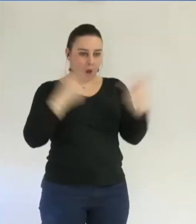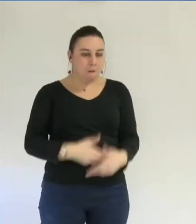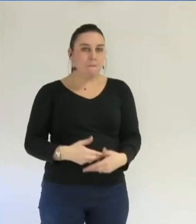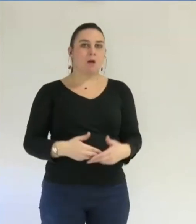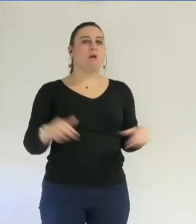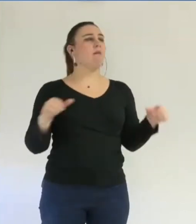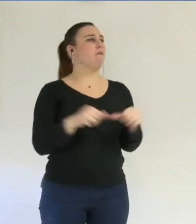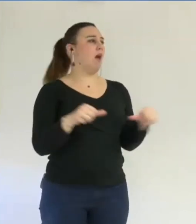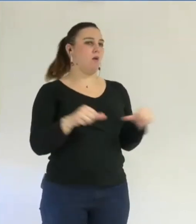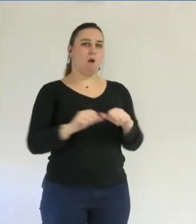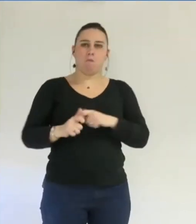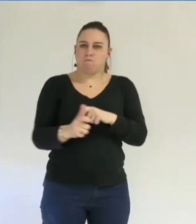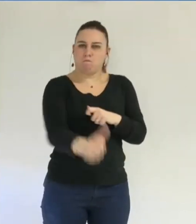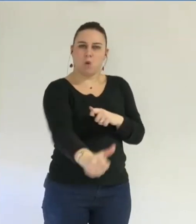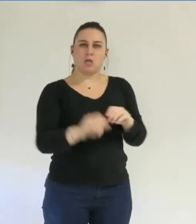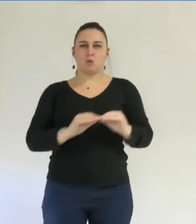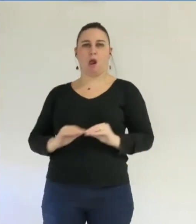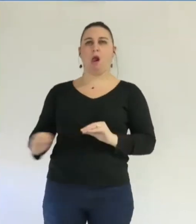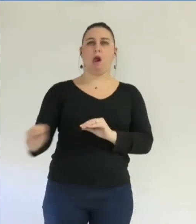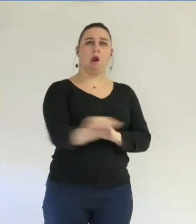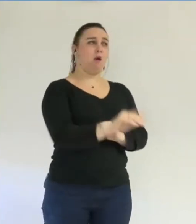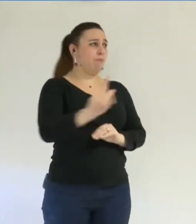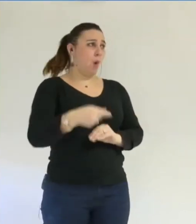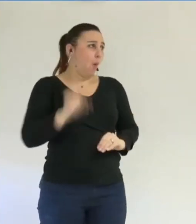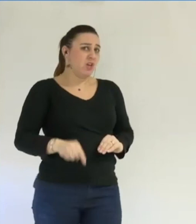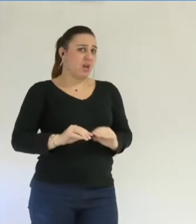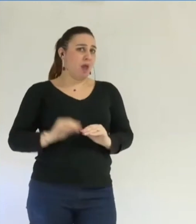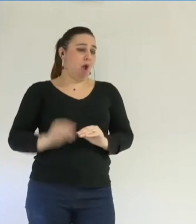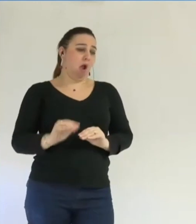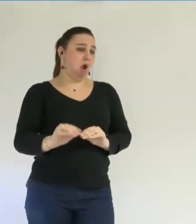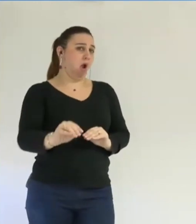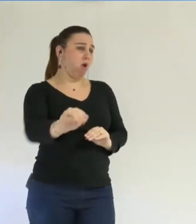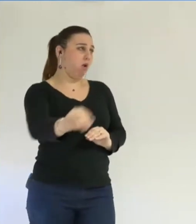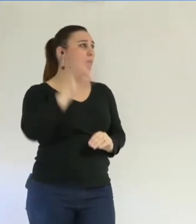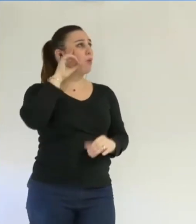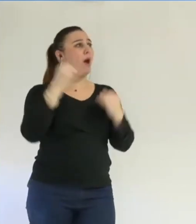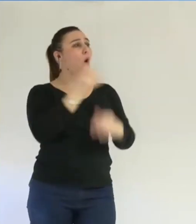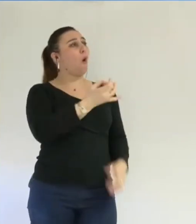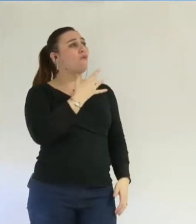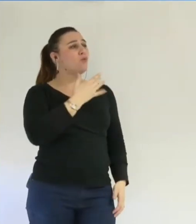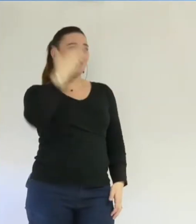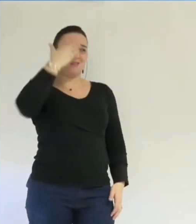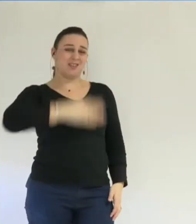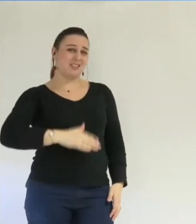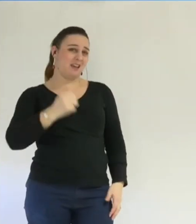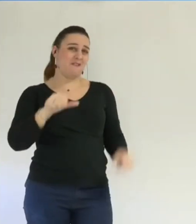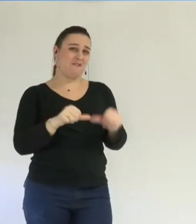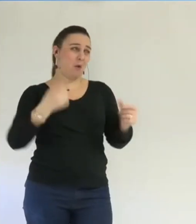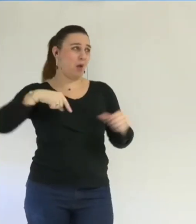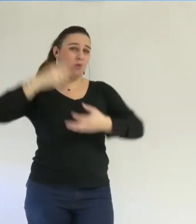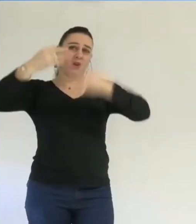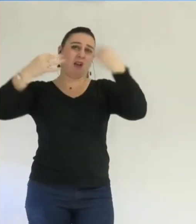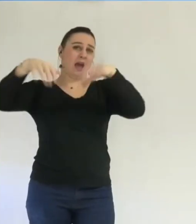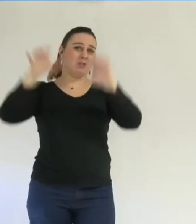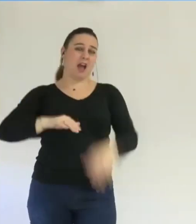retarder une procédure qui est de toute façon inéluctable, puisque, si vous la refusez, vous le savez, nous saisirons le tribunal